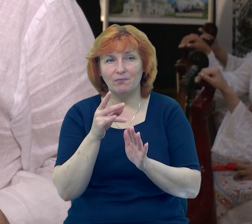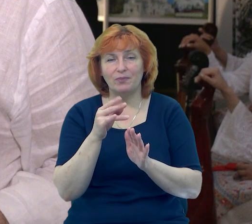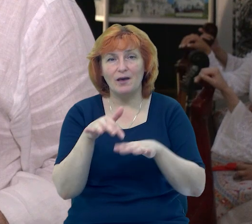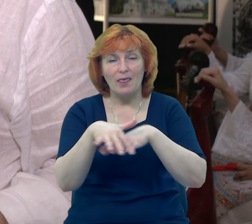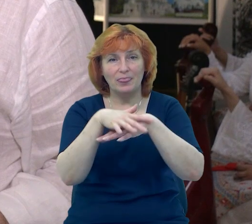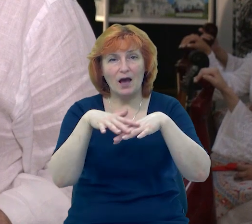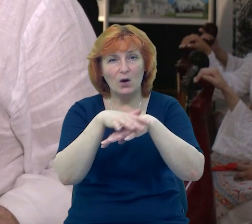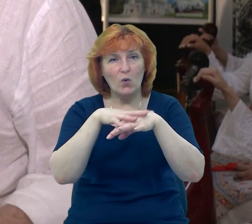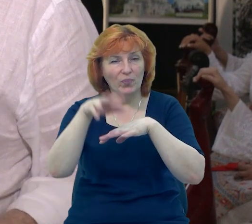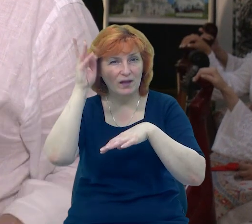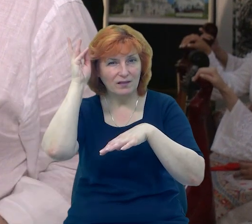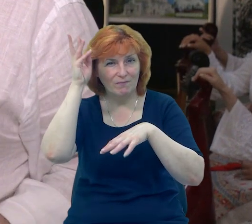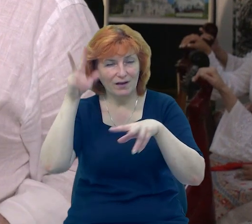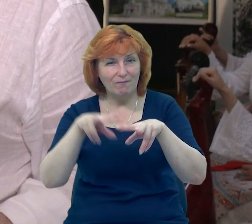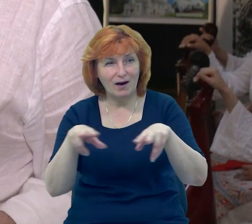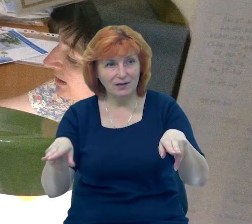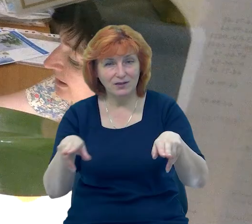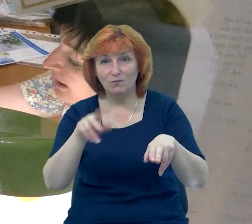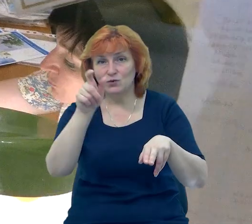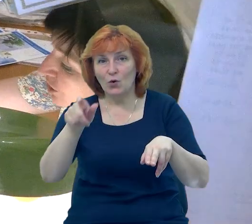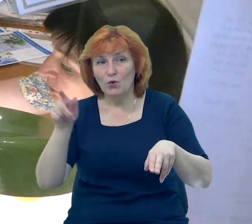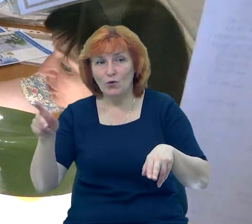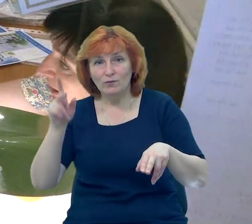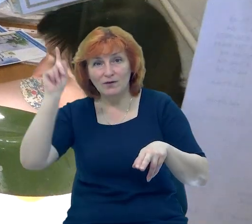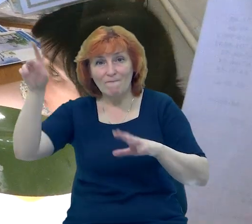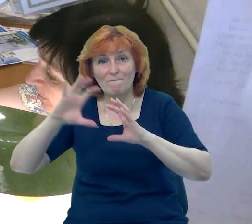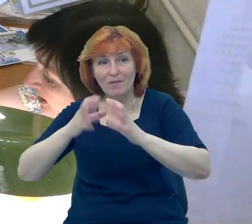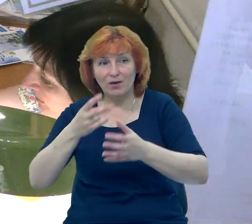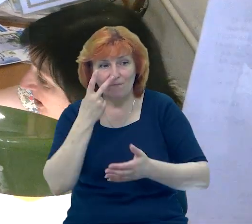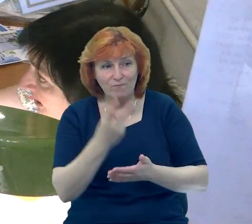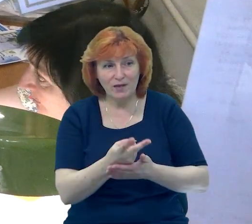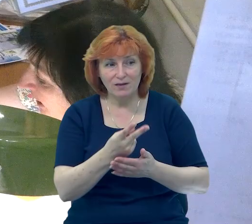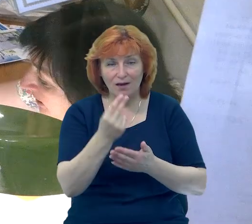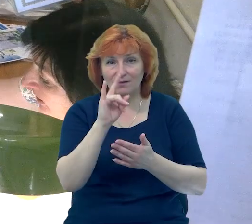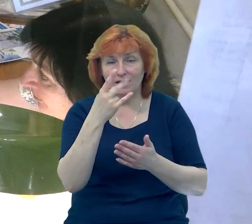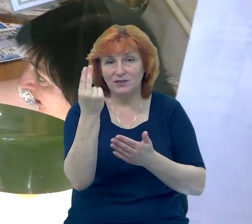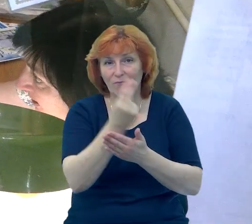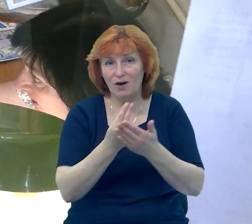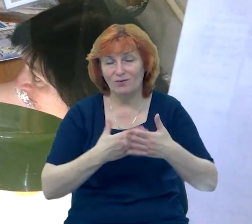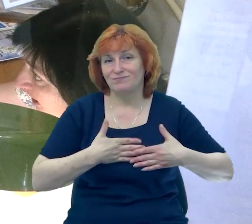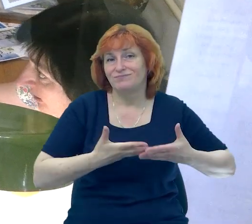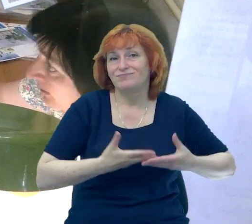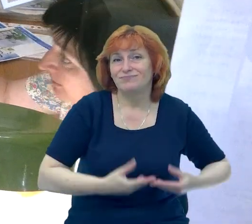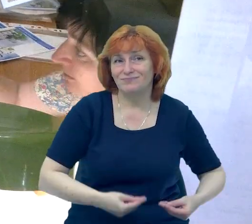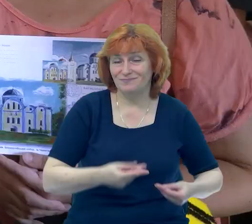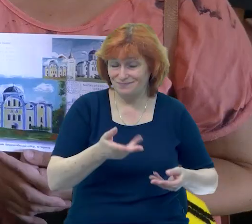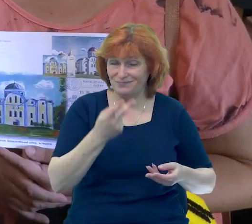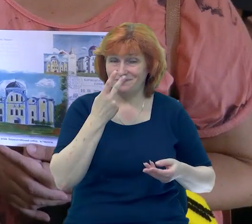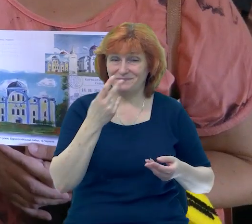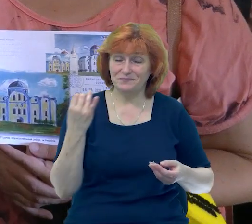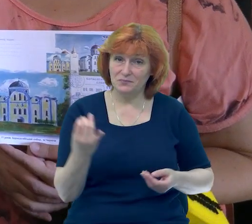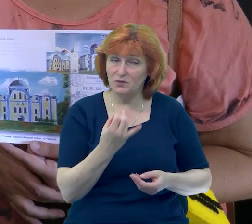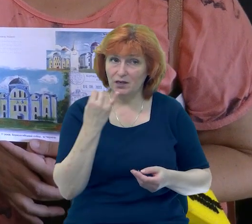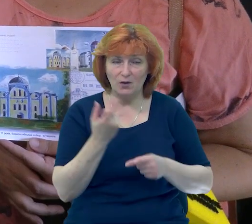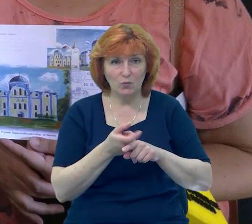дитячі малюнки і захочуть приїхати до нас. Люди почали купувати конверти і листівки вже у день відкриття пошти під куполами. Це